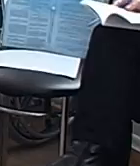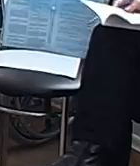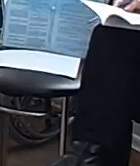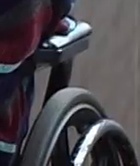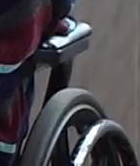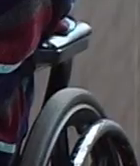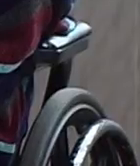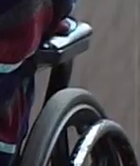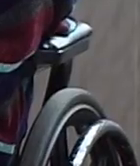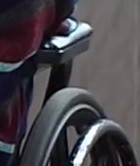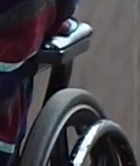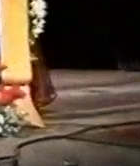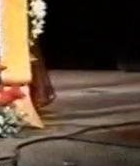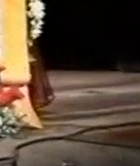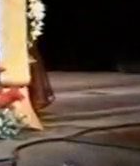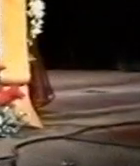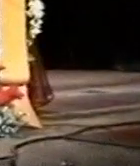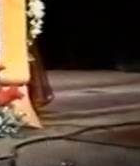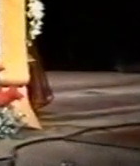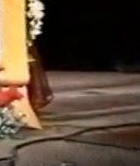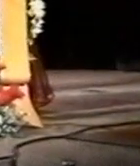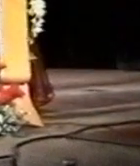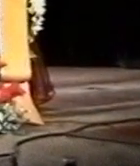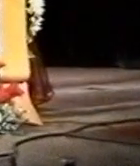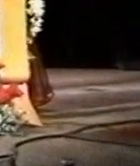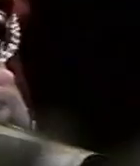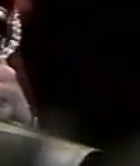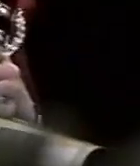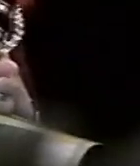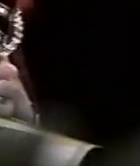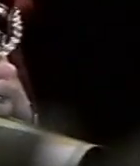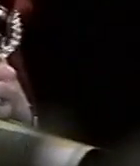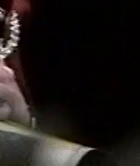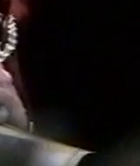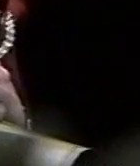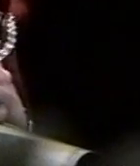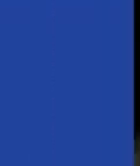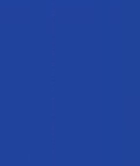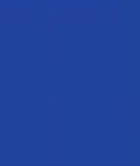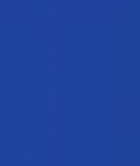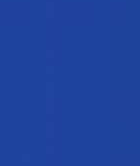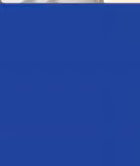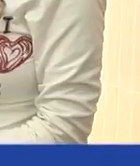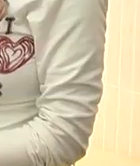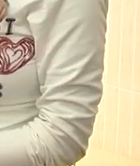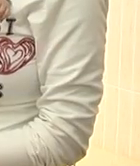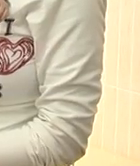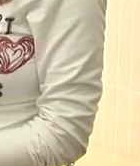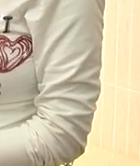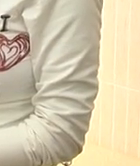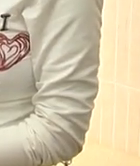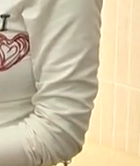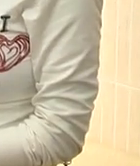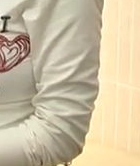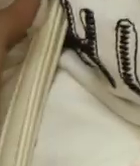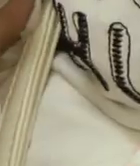Після важкої хвороби померла віничанка, уповноважена з питань прав людей з інвалідністю Реїса Панасюк. Інфекція